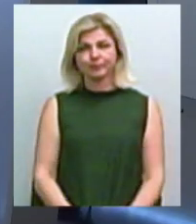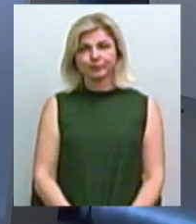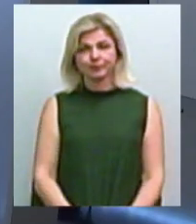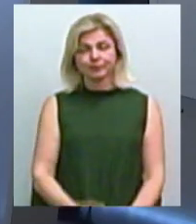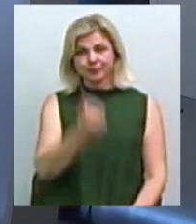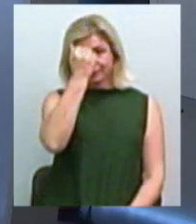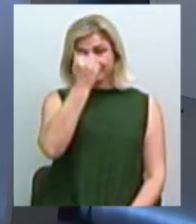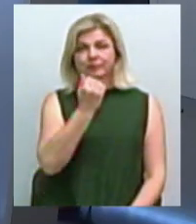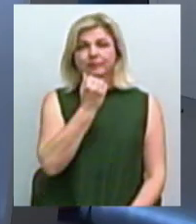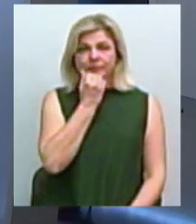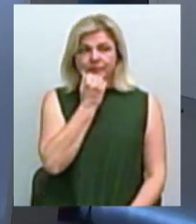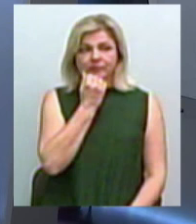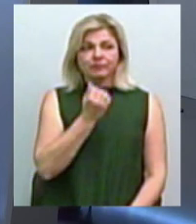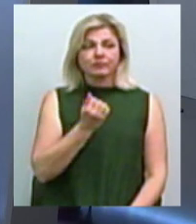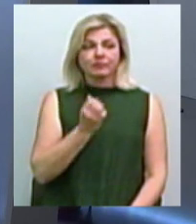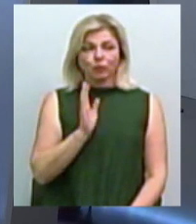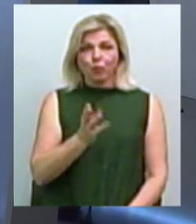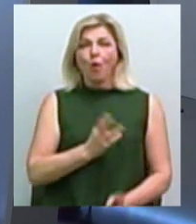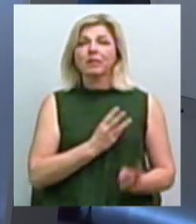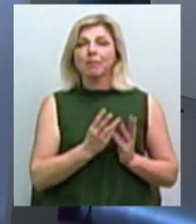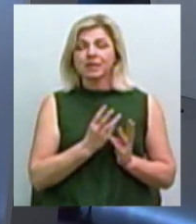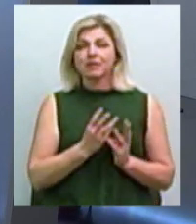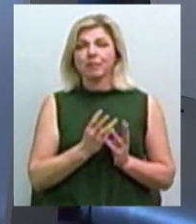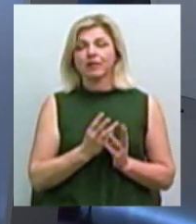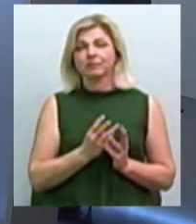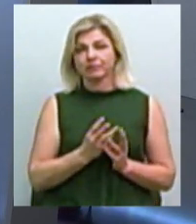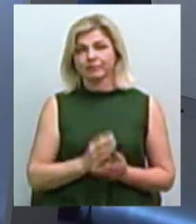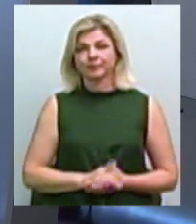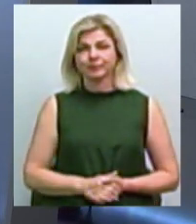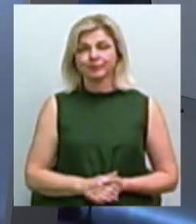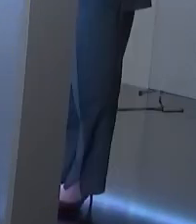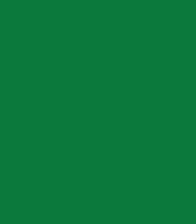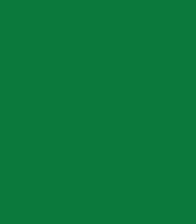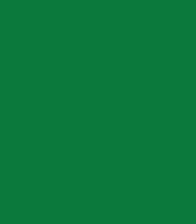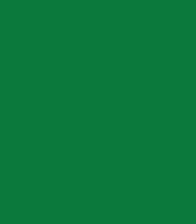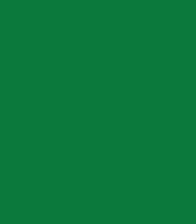Дякую. Будемо оптимістами, наскільки це можливо. Дякую всім, хто був з нами. До зустрічі.